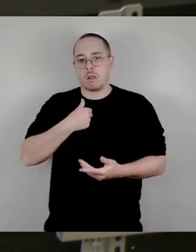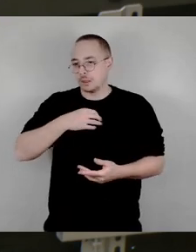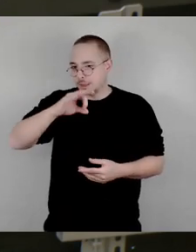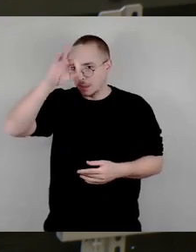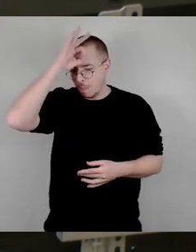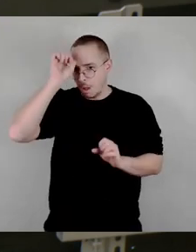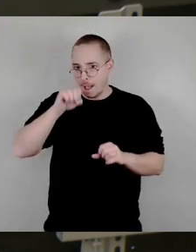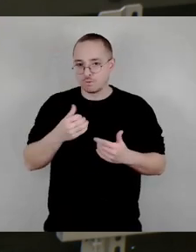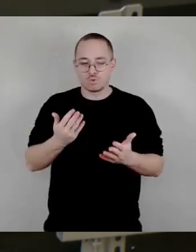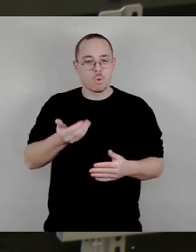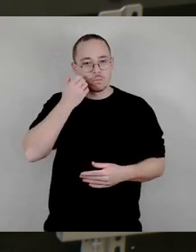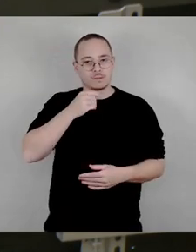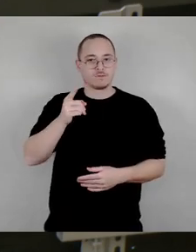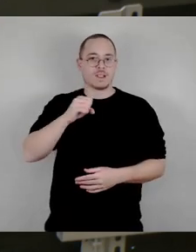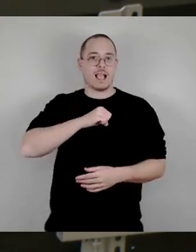Verfahren mal prüft.